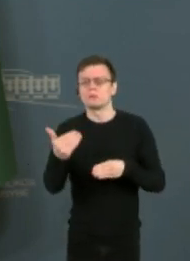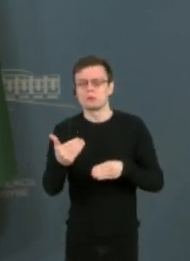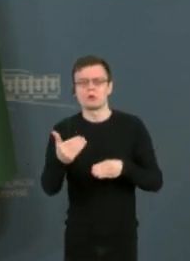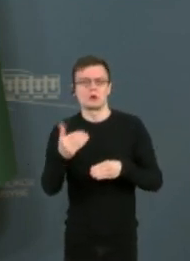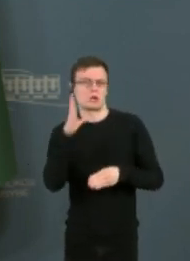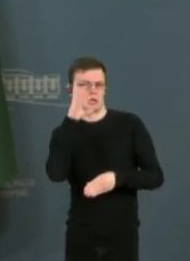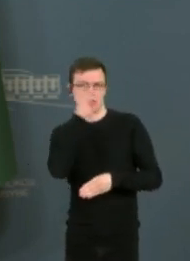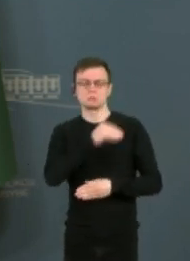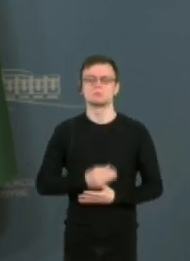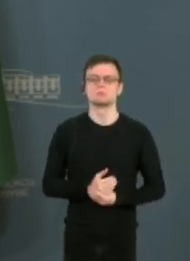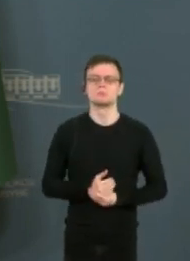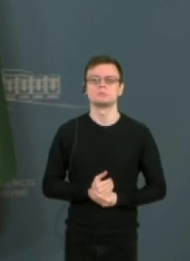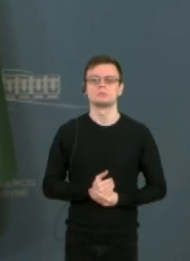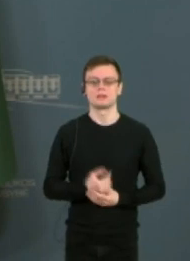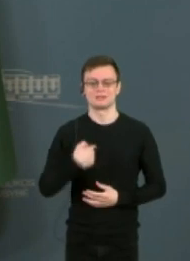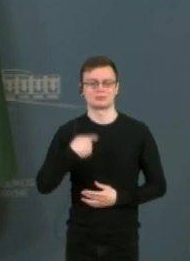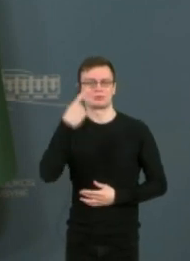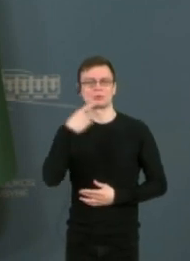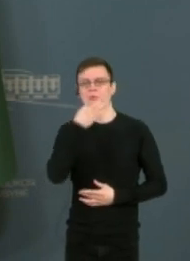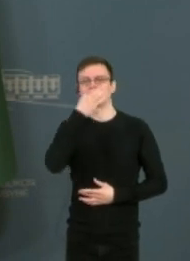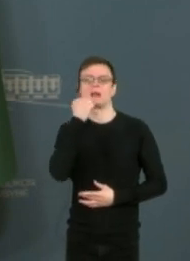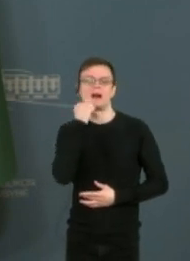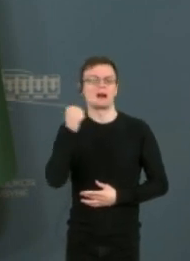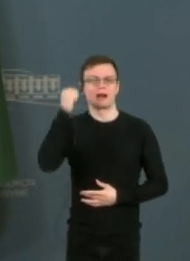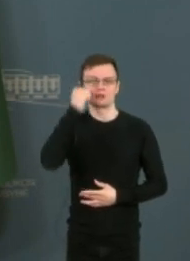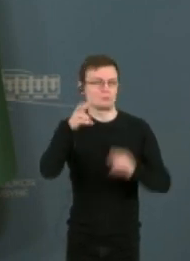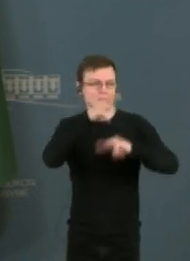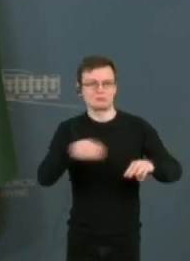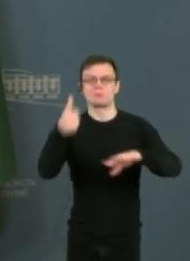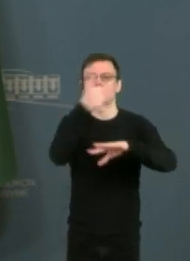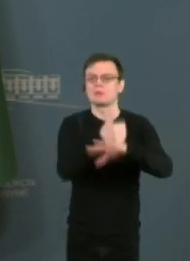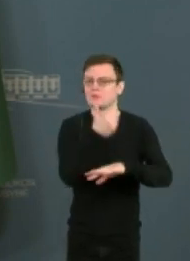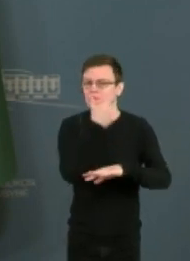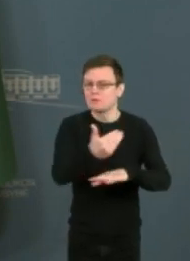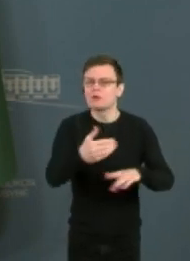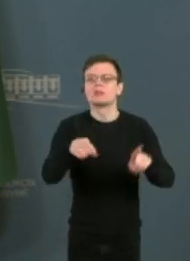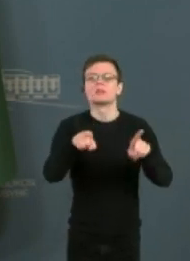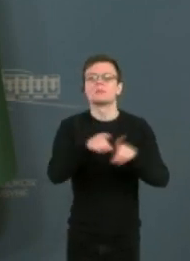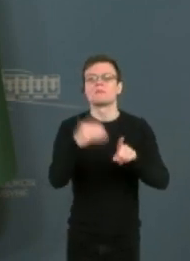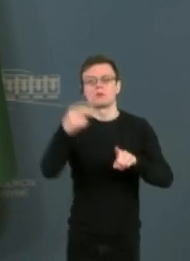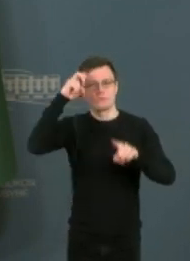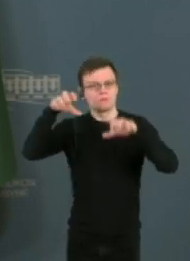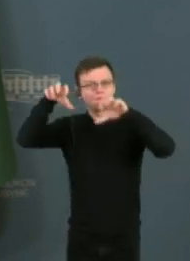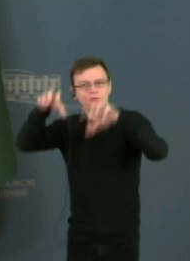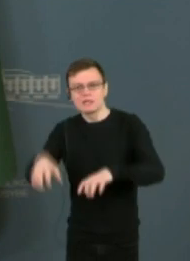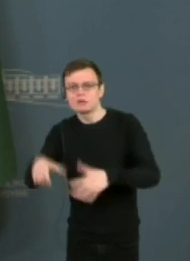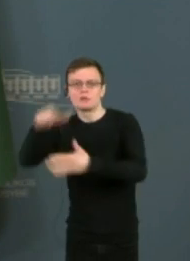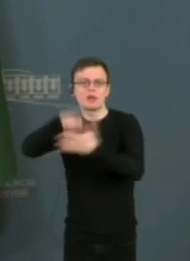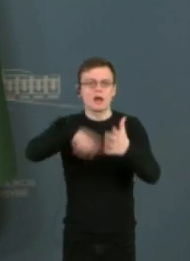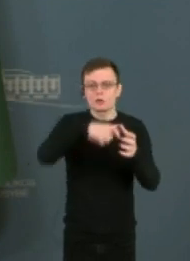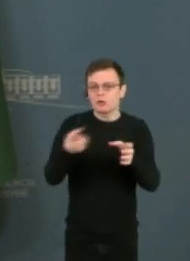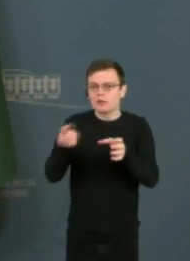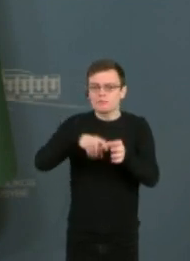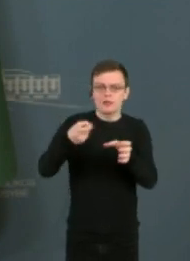sekasi. Ir čia labai dėkoju premierui už jo vyriausybės ir vyriausybės atskirų narių įsitraukimą. Ir